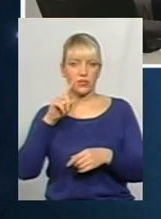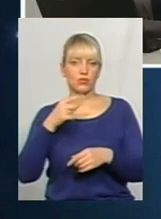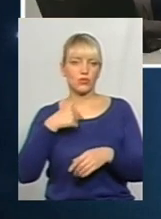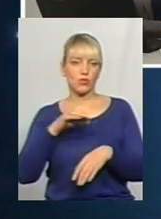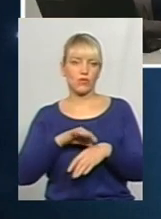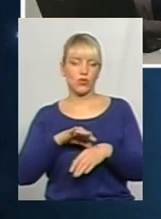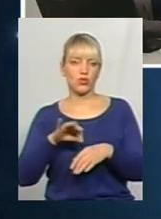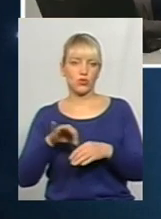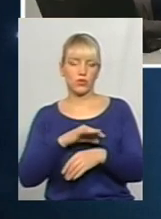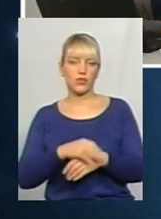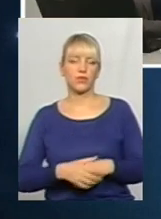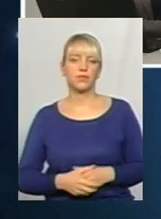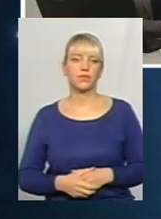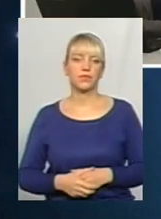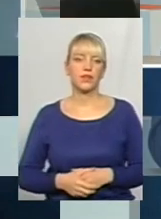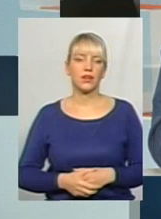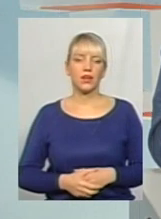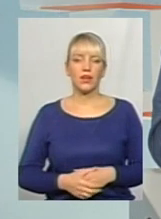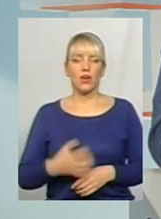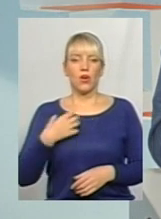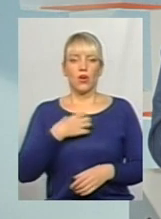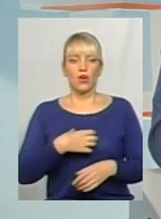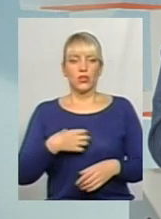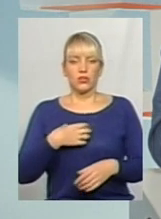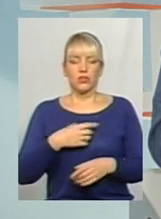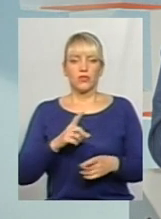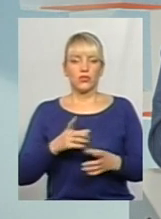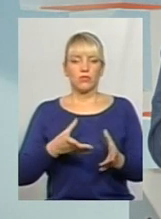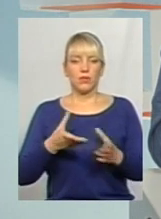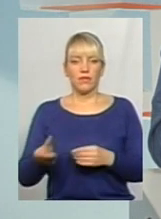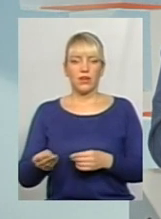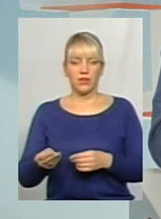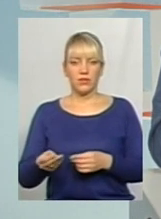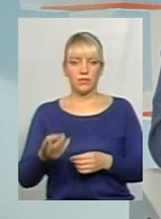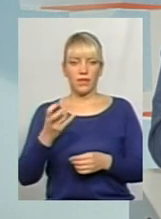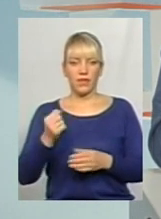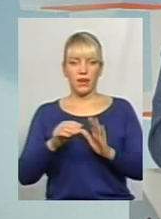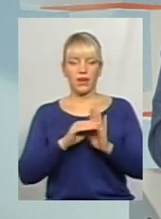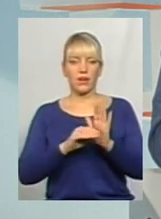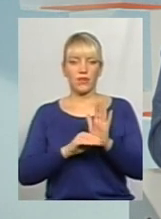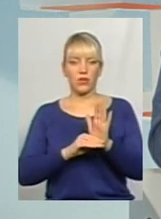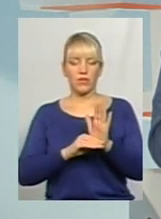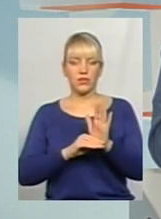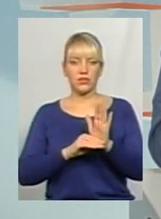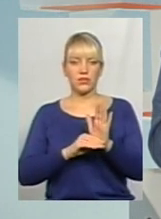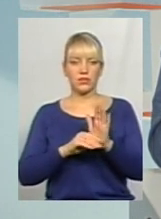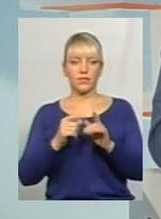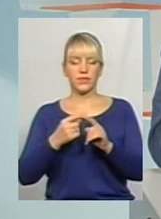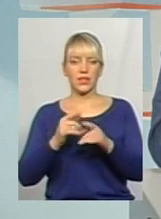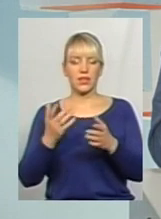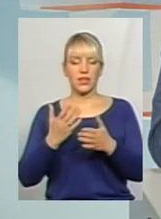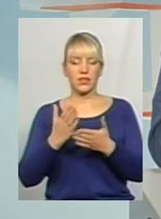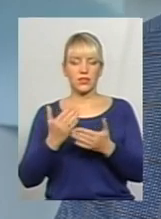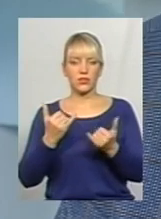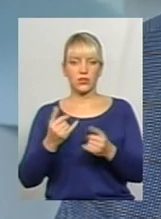Дякую. Ну, ще є основний фактор, який впливає на графікованість, яка є сьогодні, це